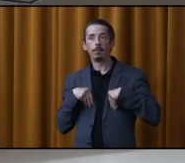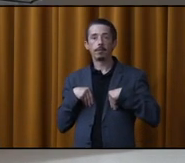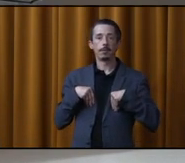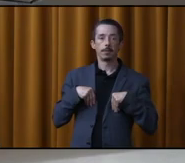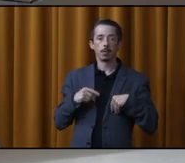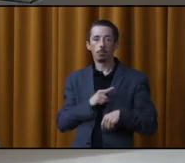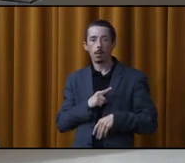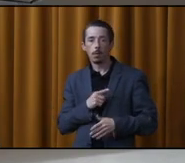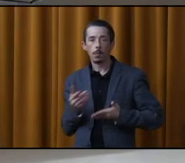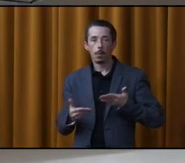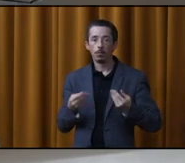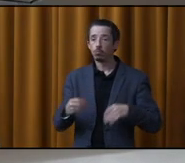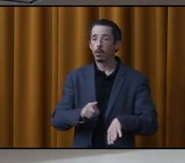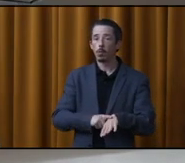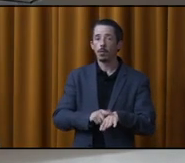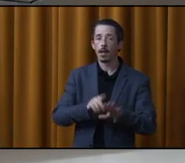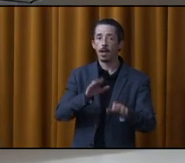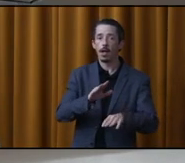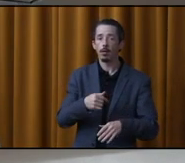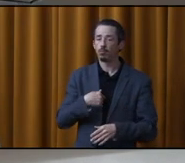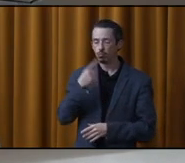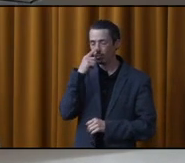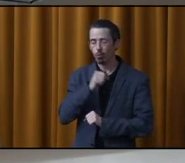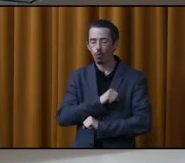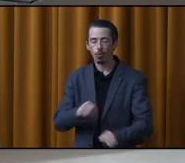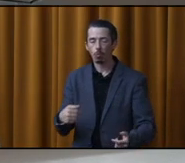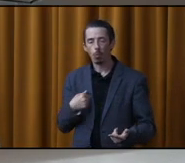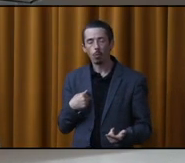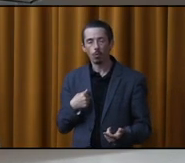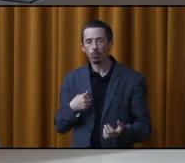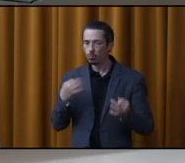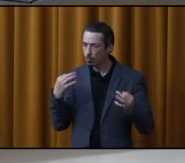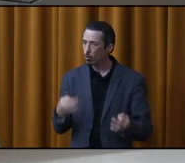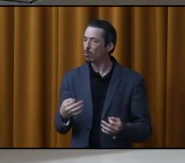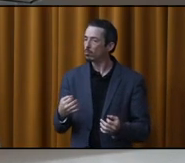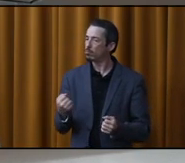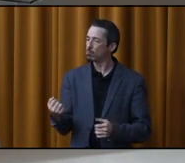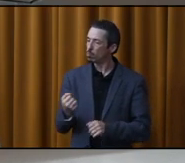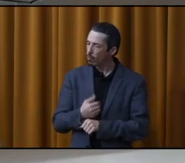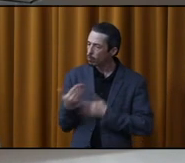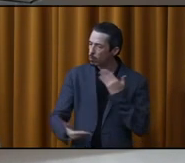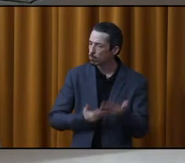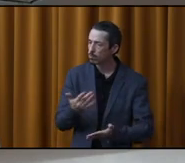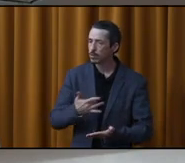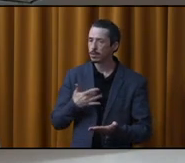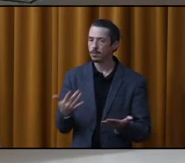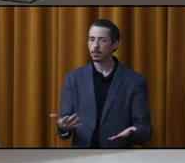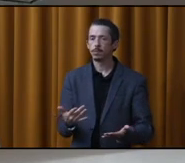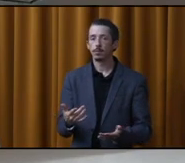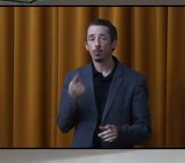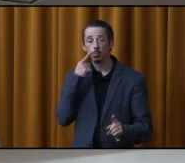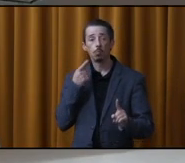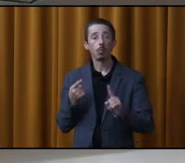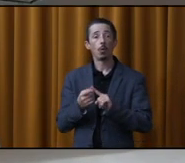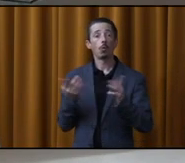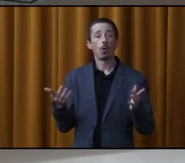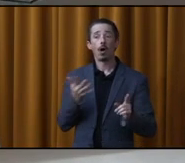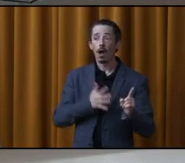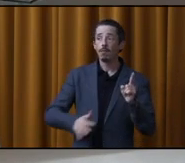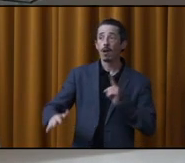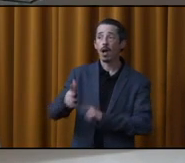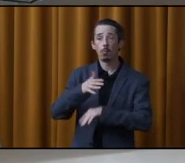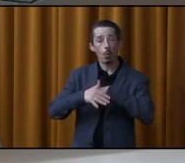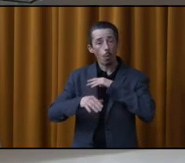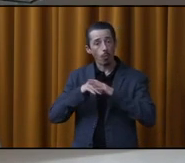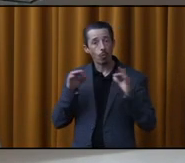craignent, ils disent « Tu perds ton temps. » Non, moi, je ne crois pas ça. Je suis sûr qu'on peut faire quelque chose. Le but, c'est d'avoir un environnement